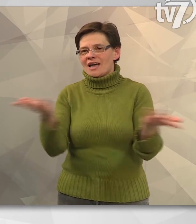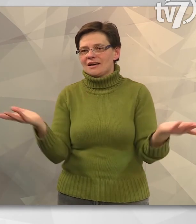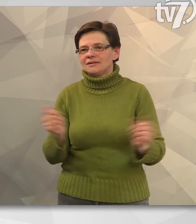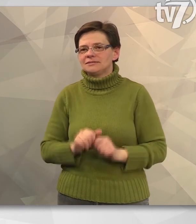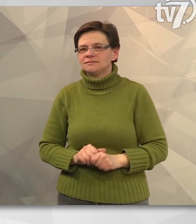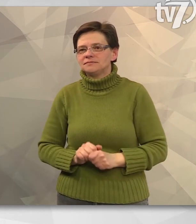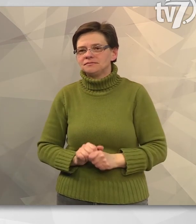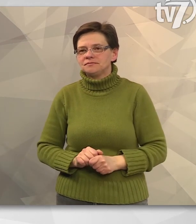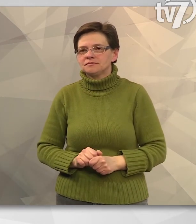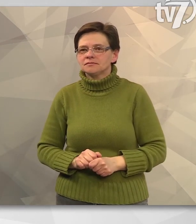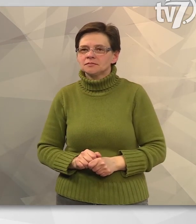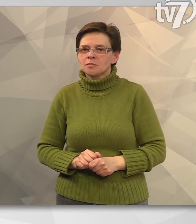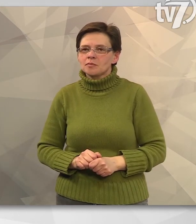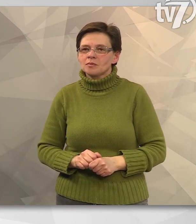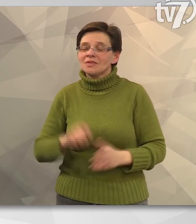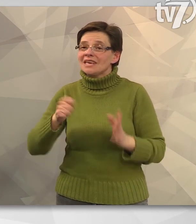sportolni vágyókat.